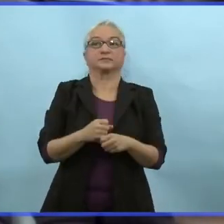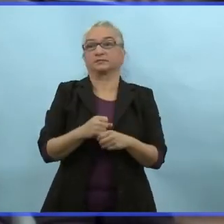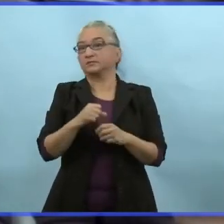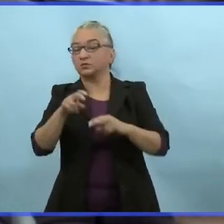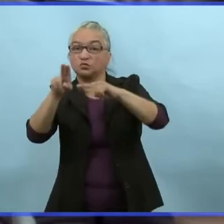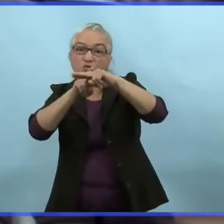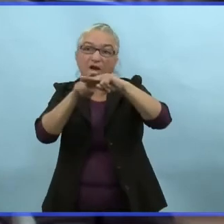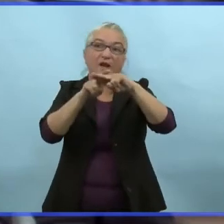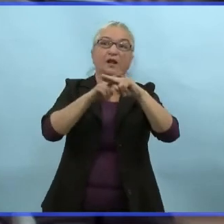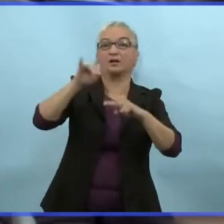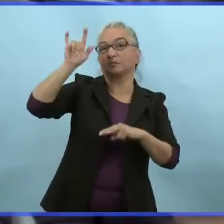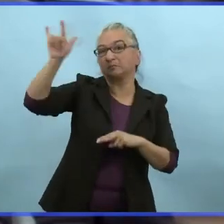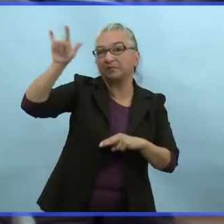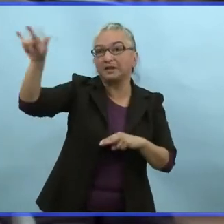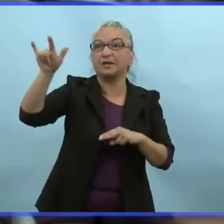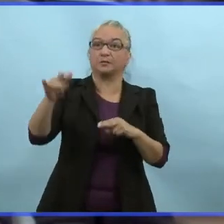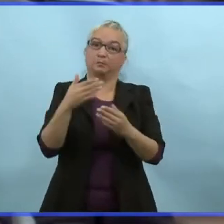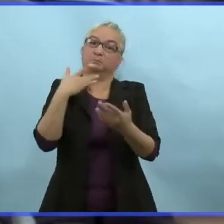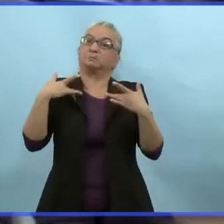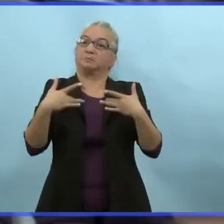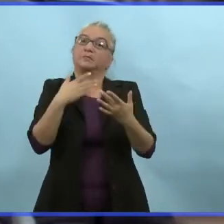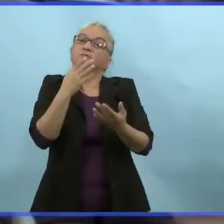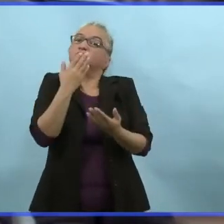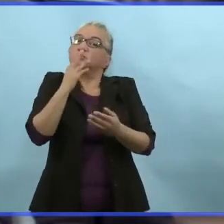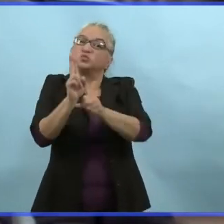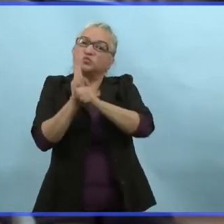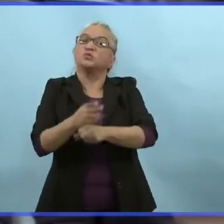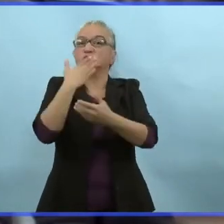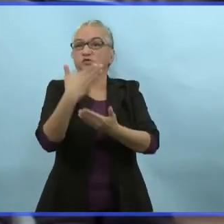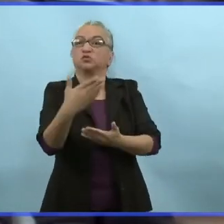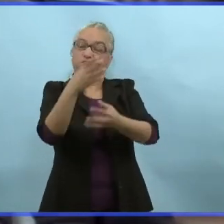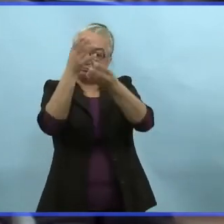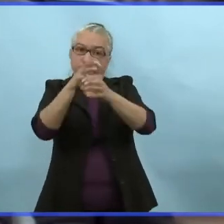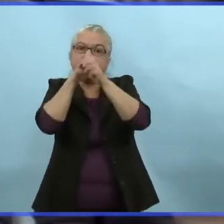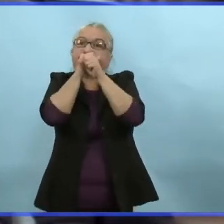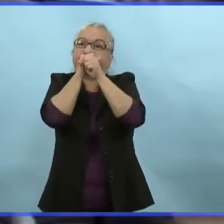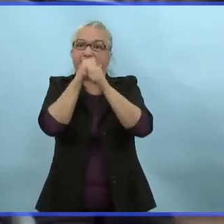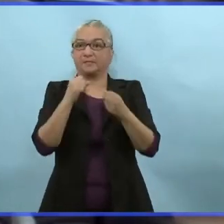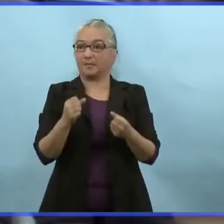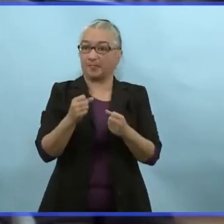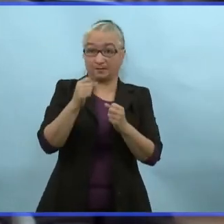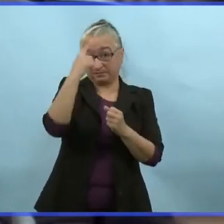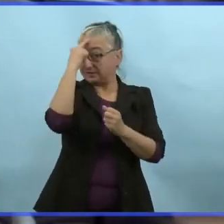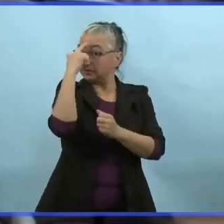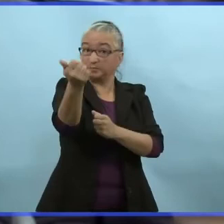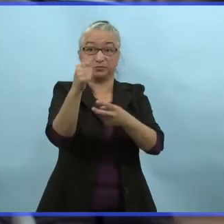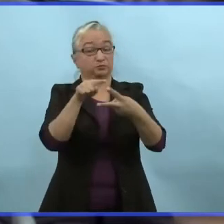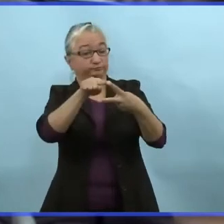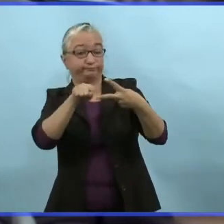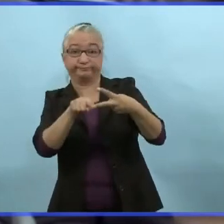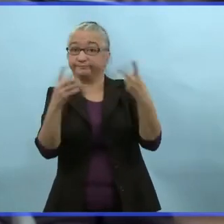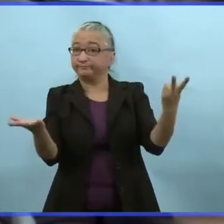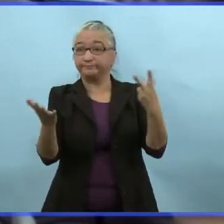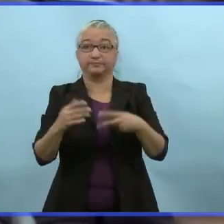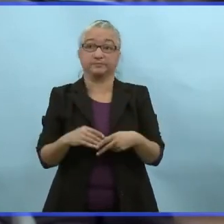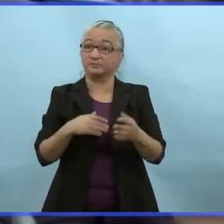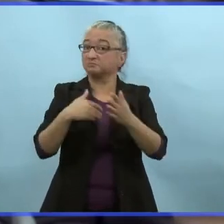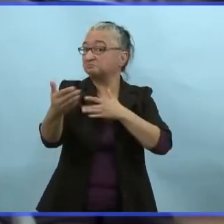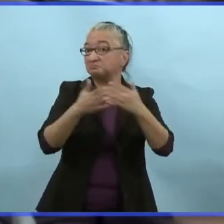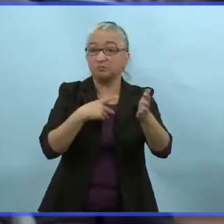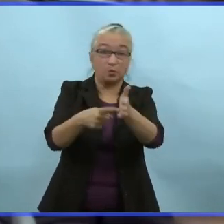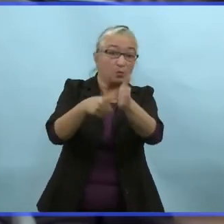Et comme je l'ai dit, c'est les agences de voyage et les compagnies aériennes qui manipulent ces renseignements mais qui sont